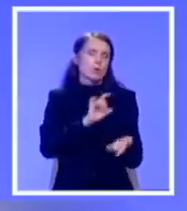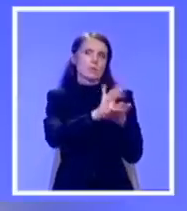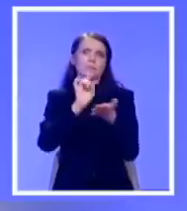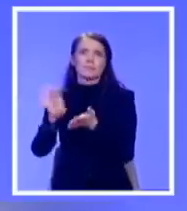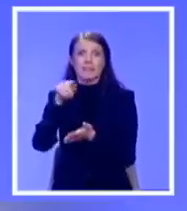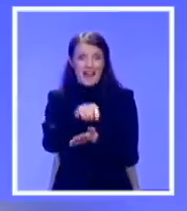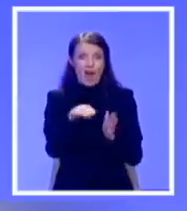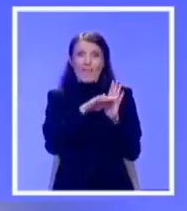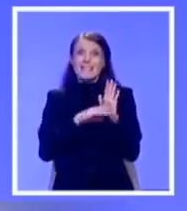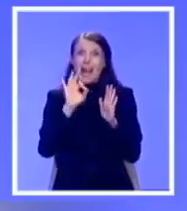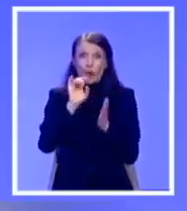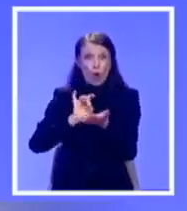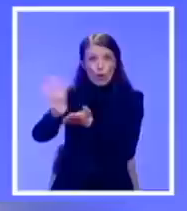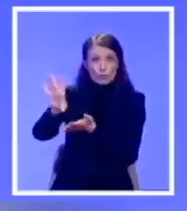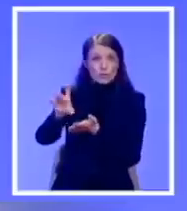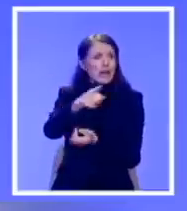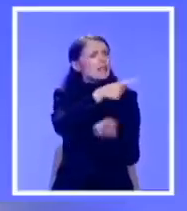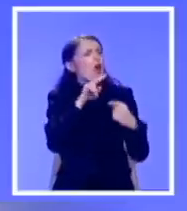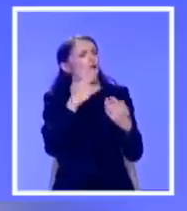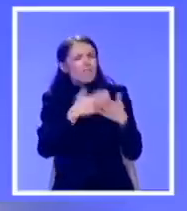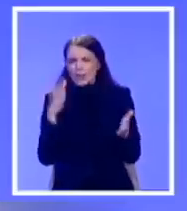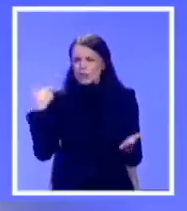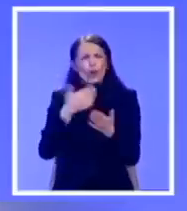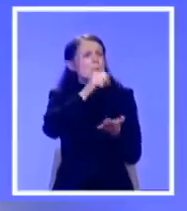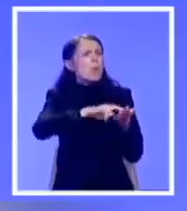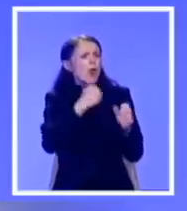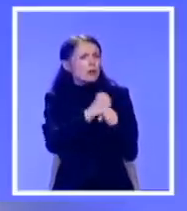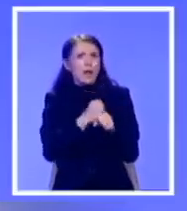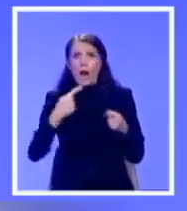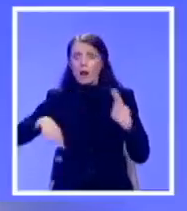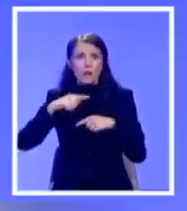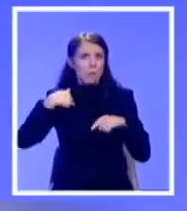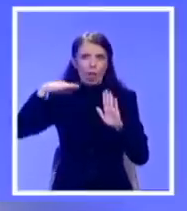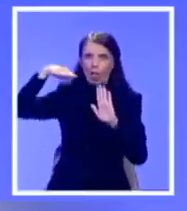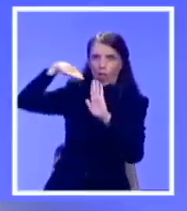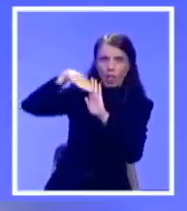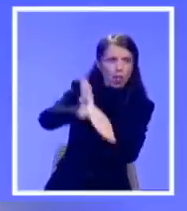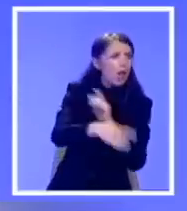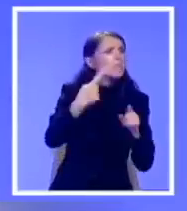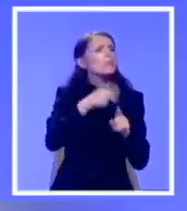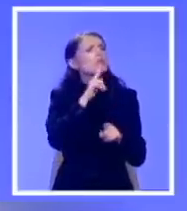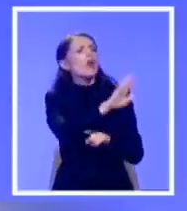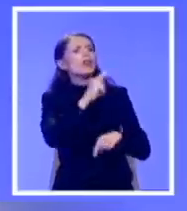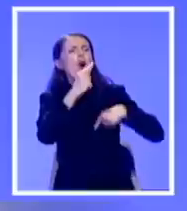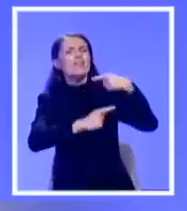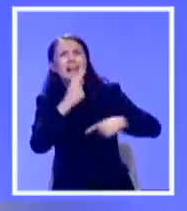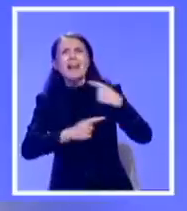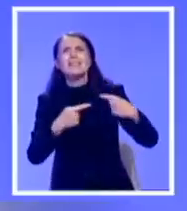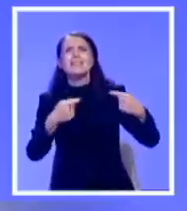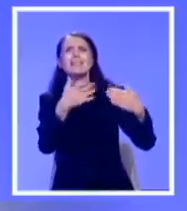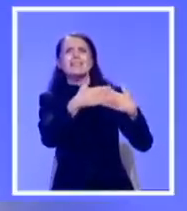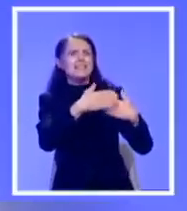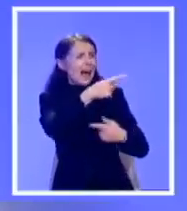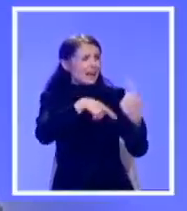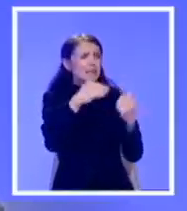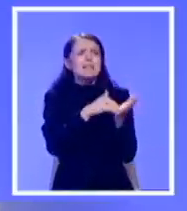političari koji su nas trajno unazadili svojim tragičnom politikom, ali i njihovi naslednici i saradnici trebalo bi da nestanu iz političkog